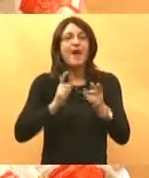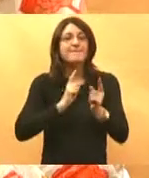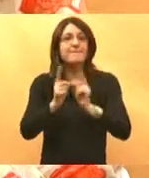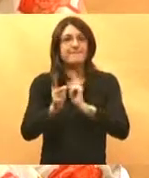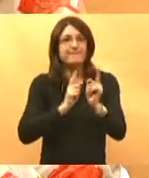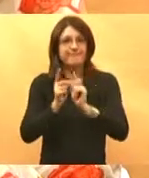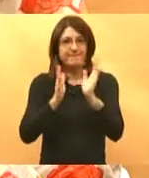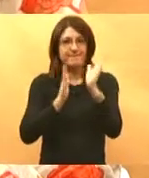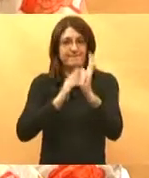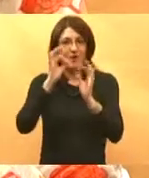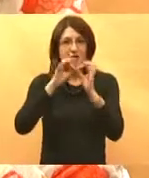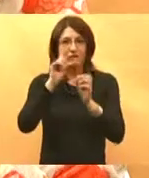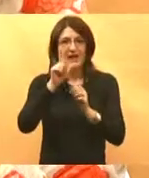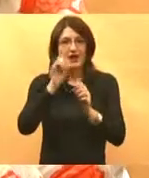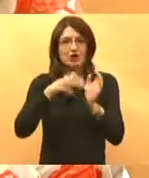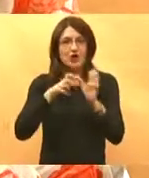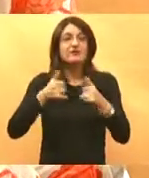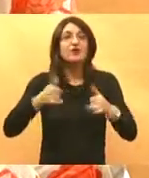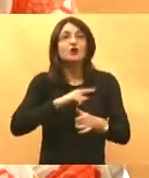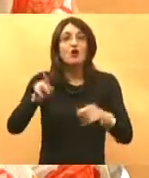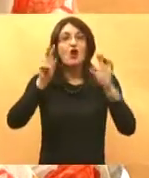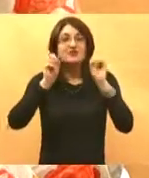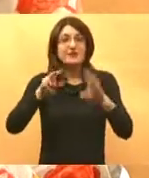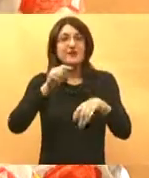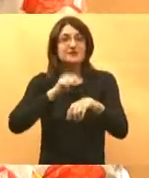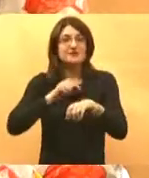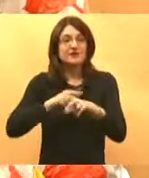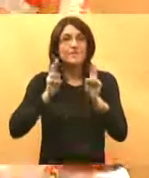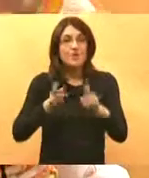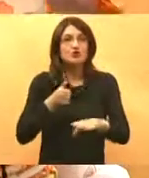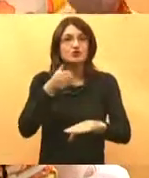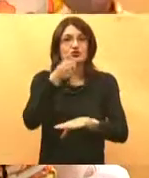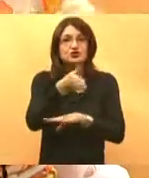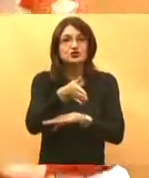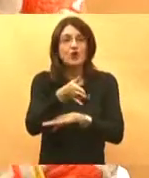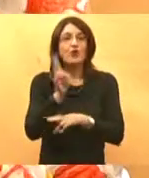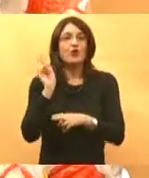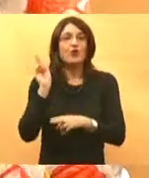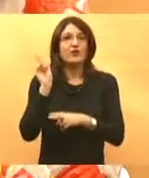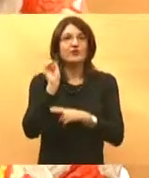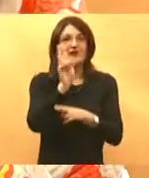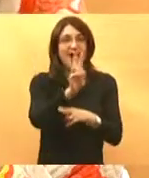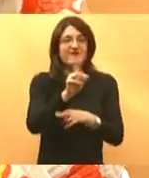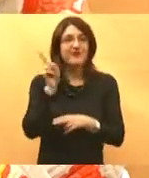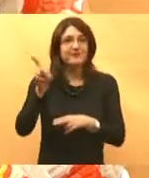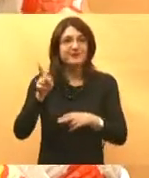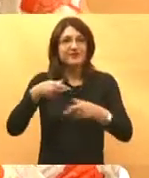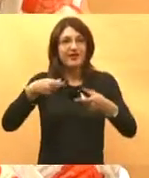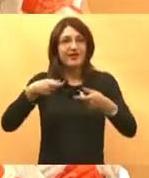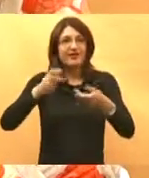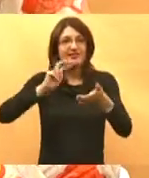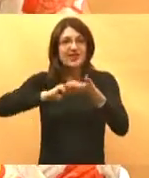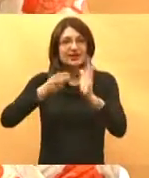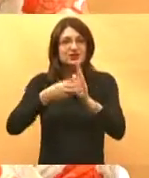da danas možete do 17 sati doći u travaj ispred tehničkog muzeja